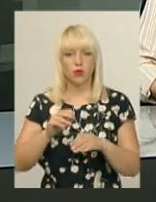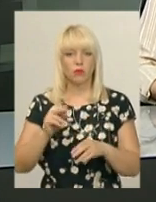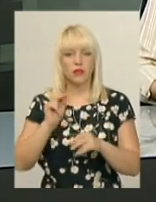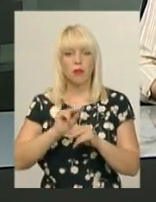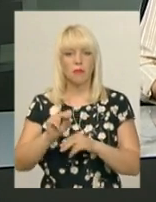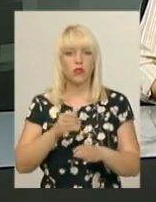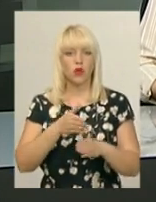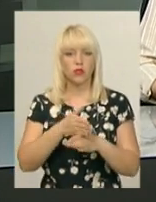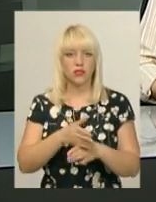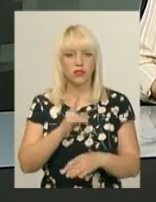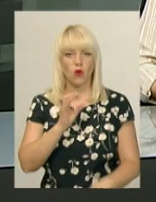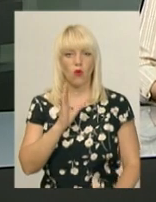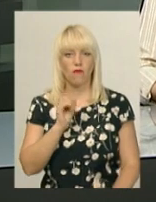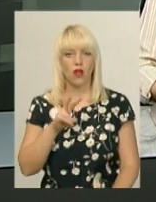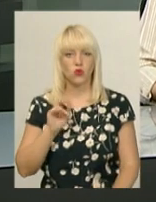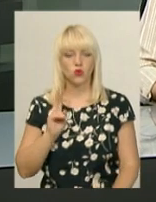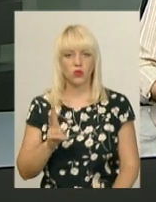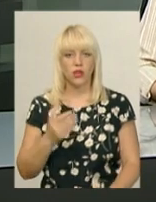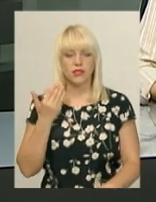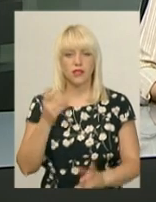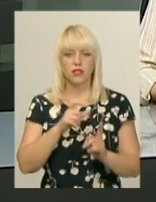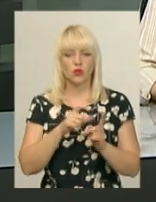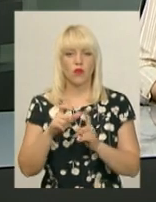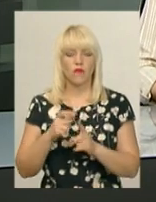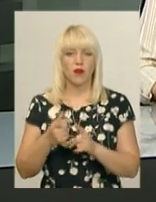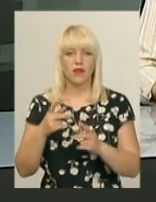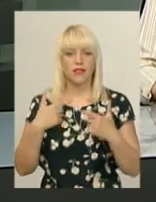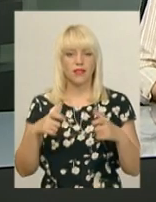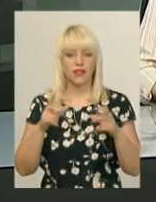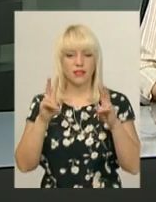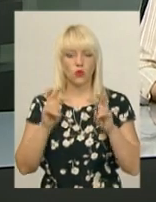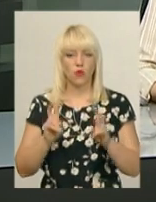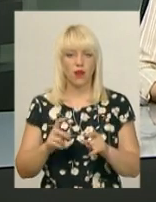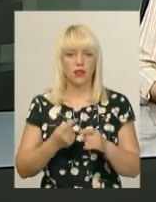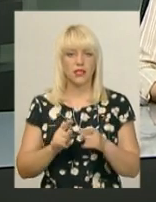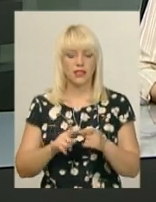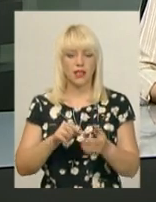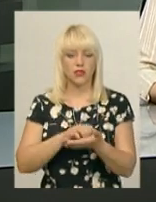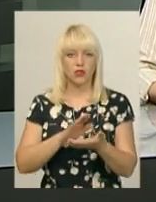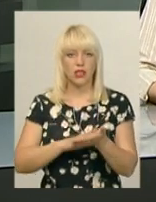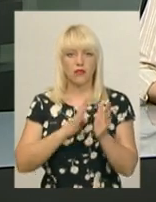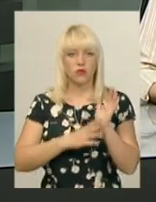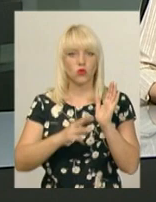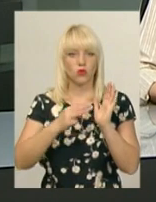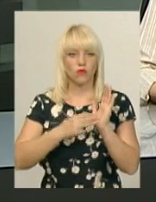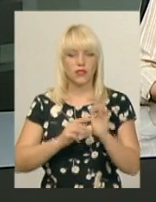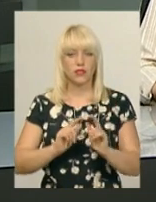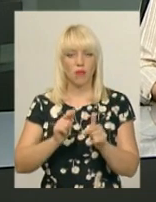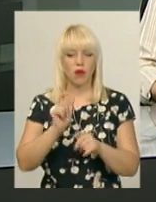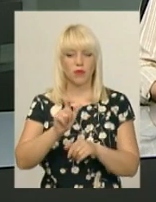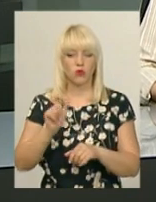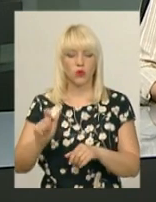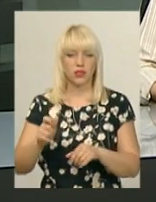якості освіти Ірина Ковальчук. За її словами, на тестування цих предметів зареєструвалися 98 абітурієнтів краю.